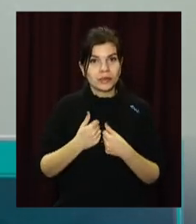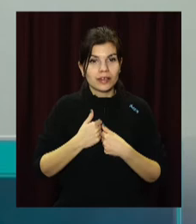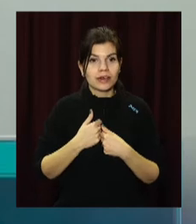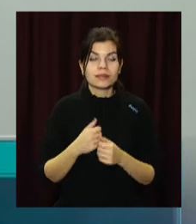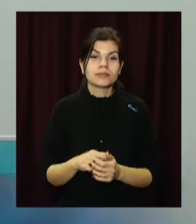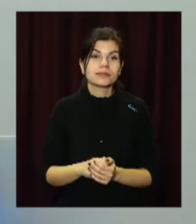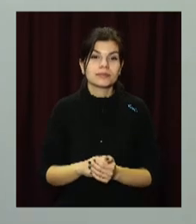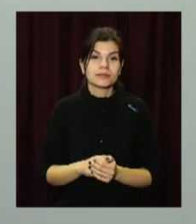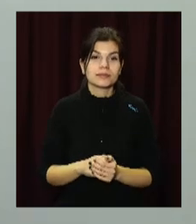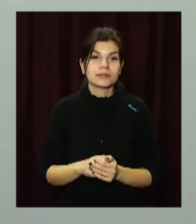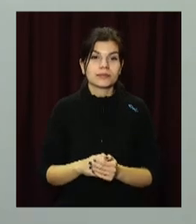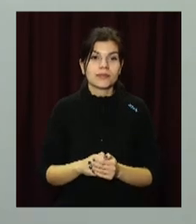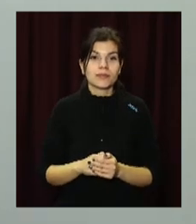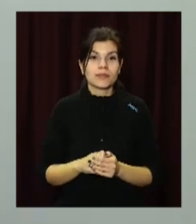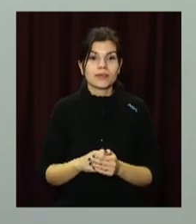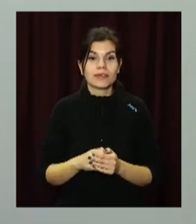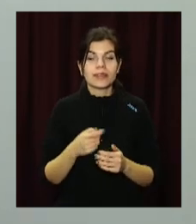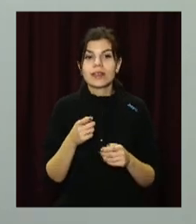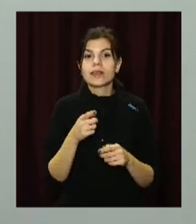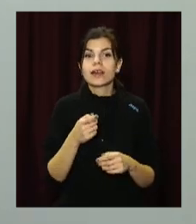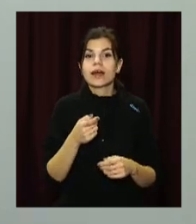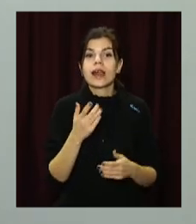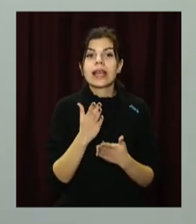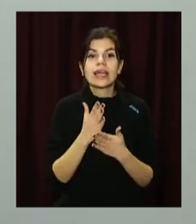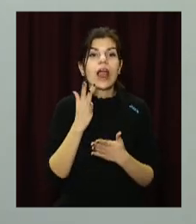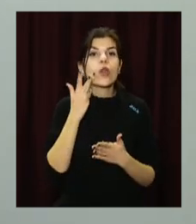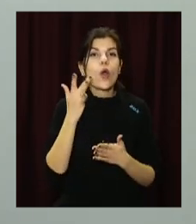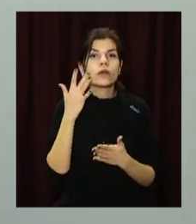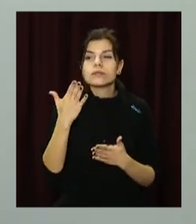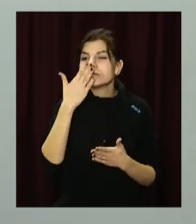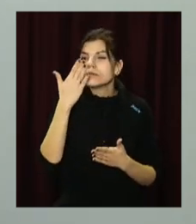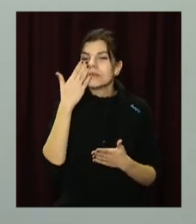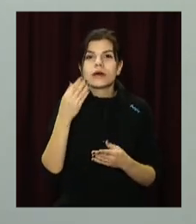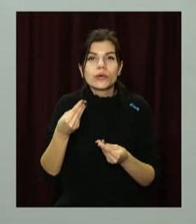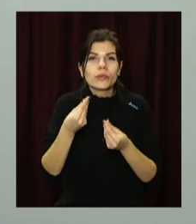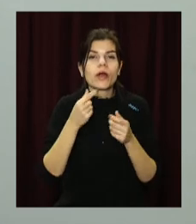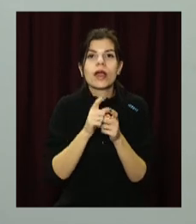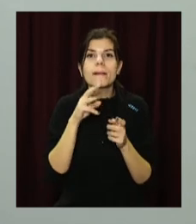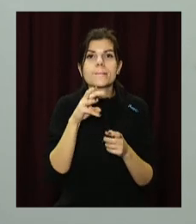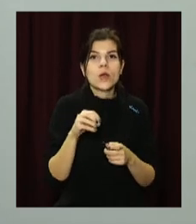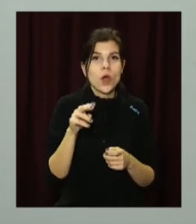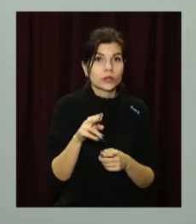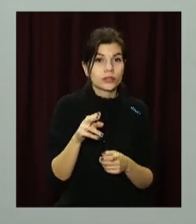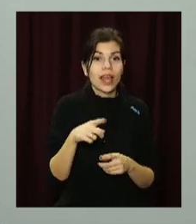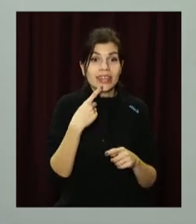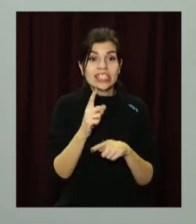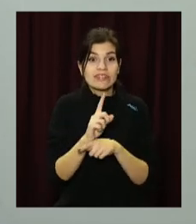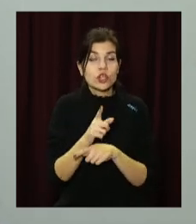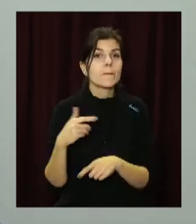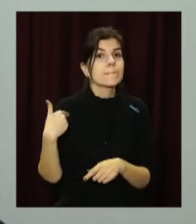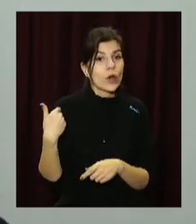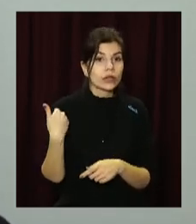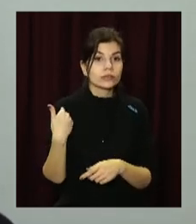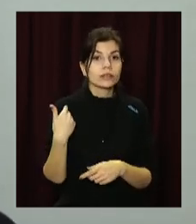горінні йде такий легенький аромат меда. Це дуже приємно. Багато, ця свічка полезна